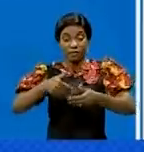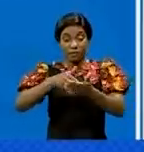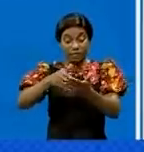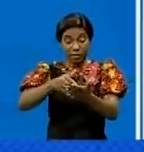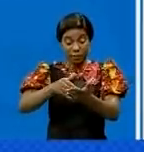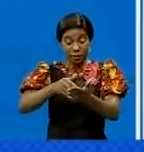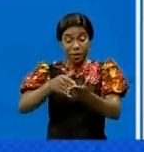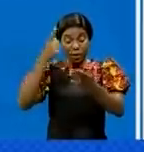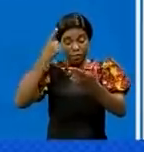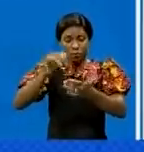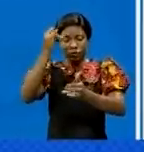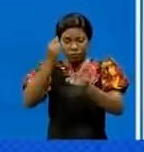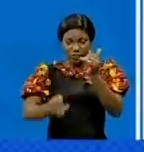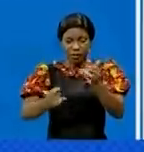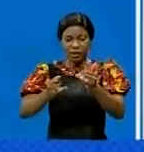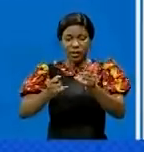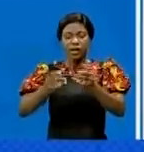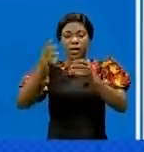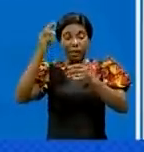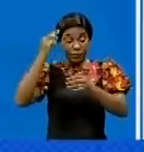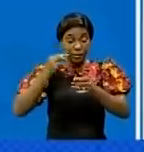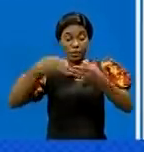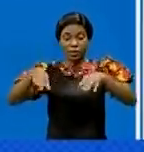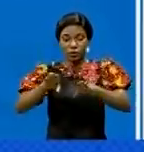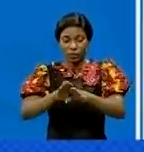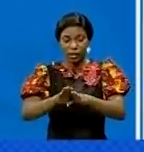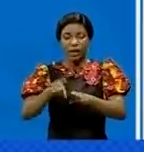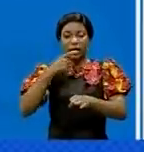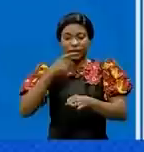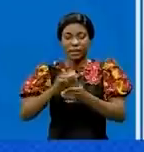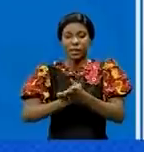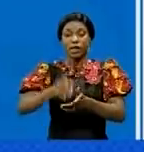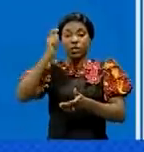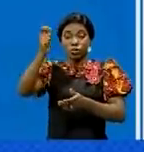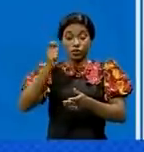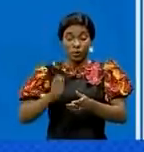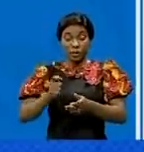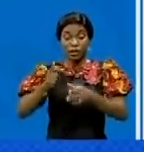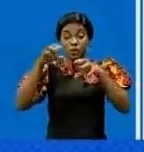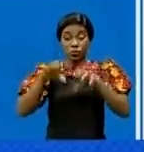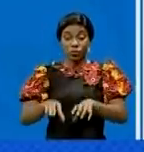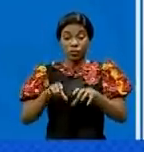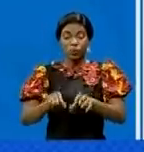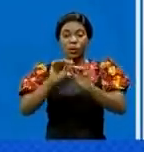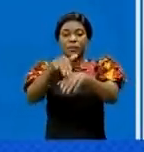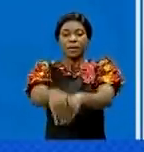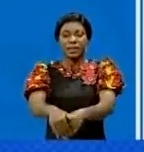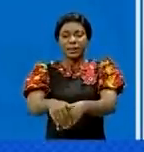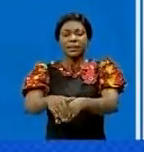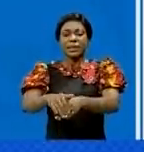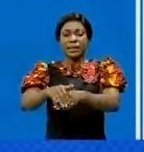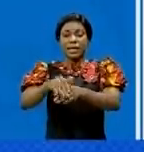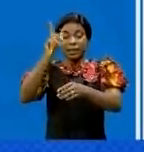son propos en précisant que les forces armées de la République démocratique du Congo participent activement